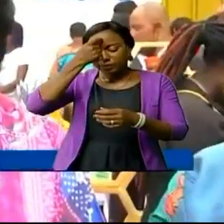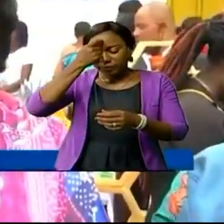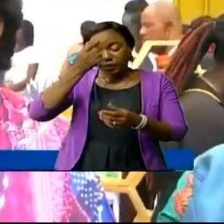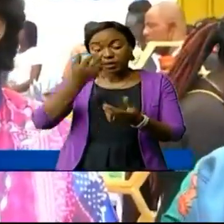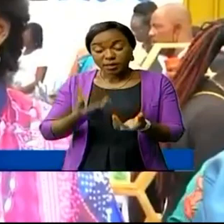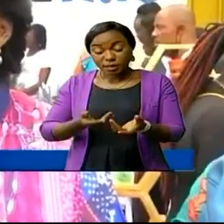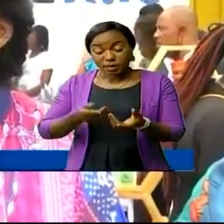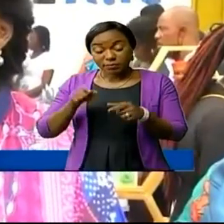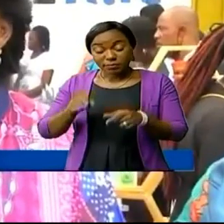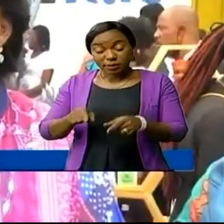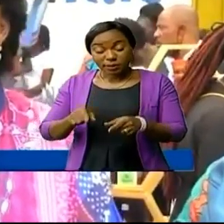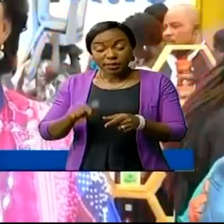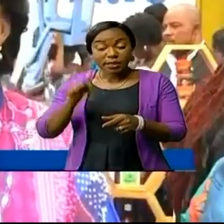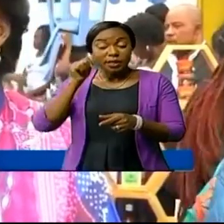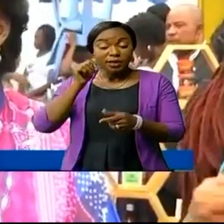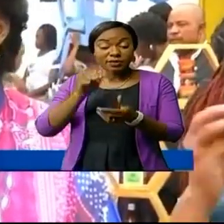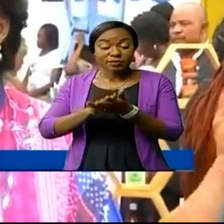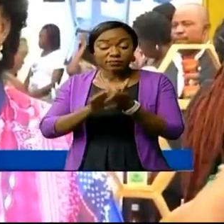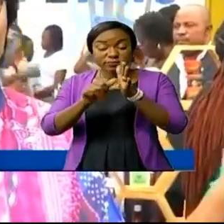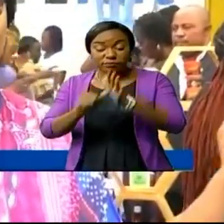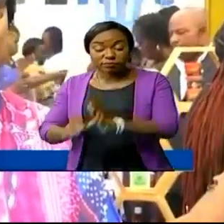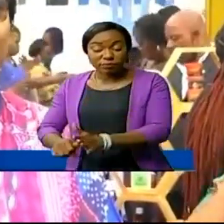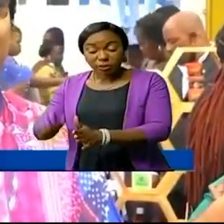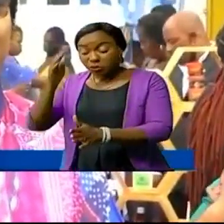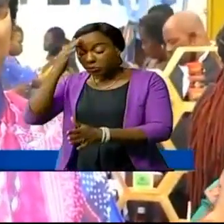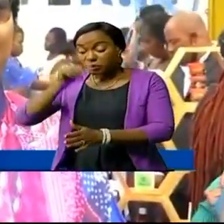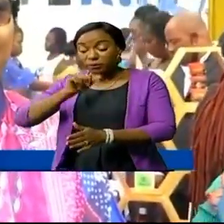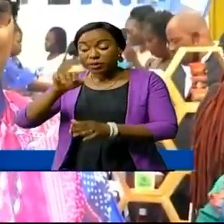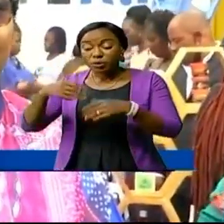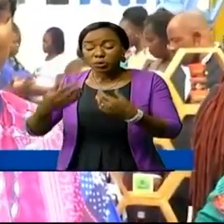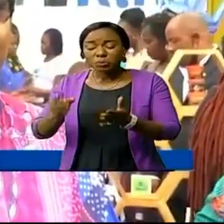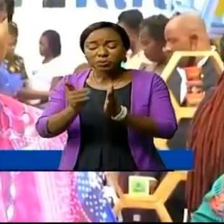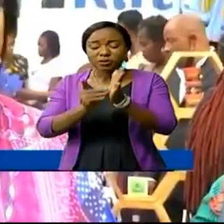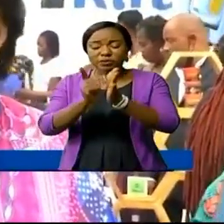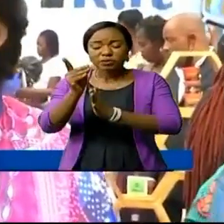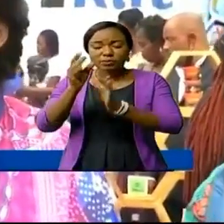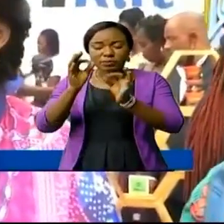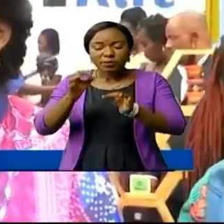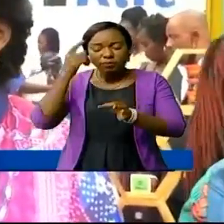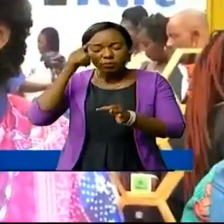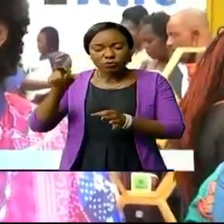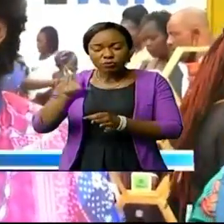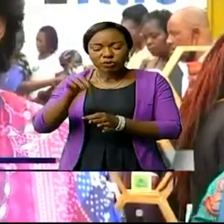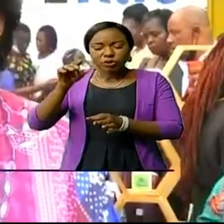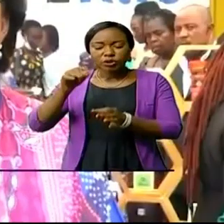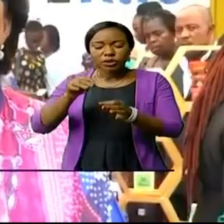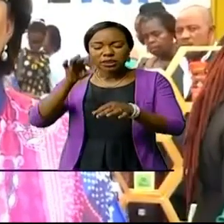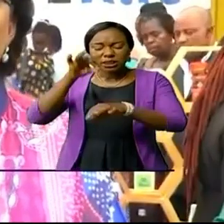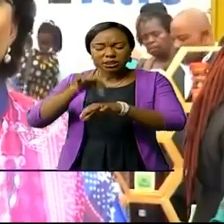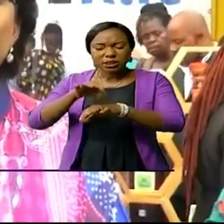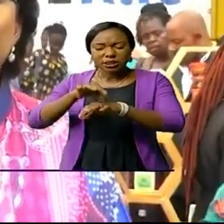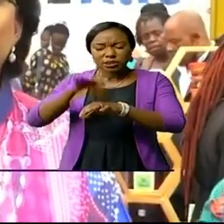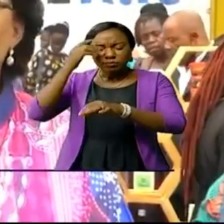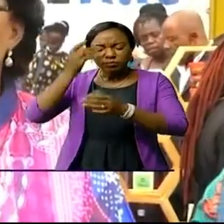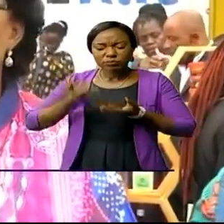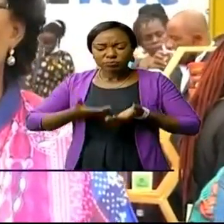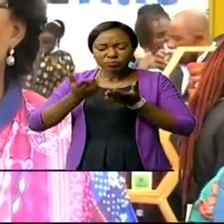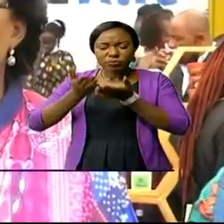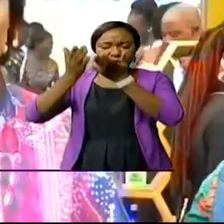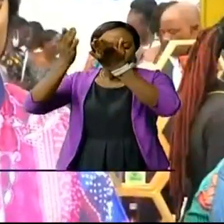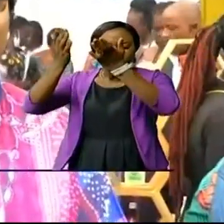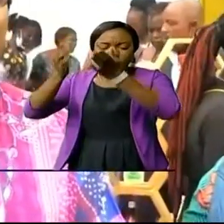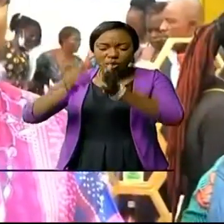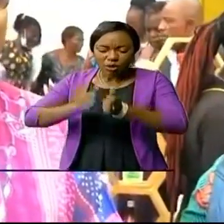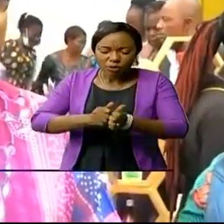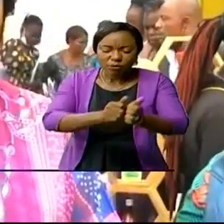marginalisées, elles ne savent pas se développer et pour moi c'est une occasion pour faire un plaidoy auprès des banques pour qu'elles accompagnent gratuitement les